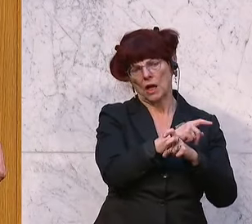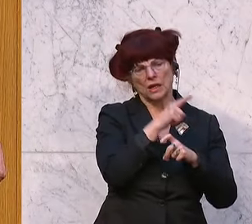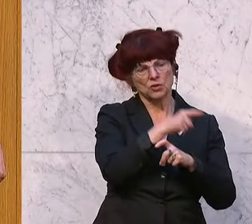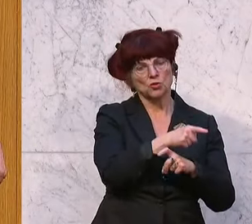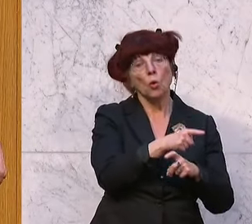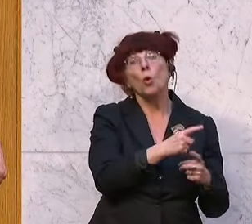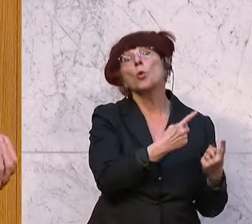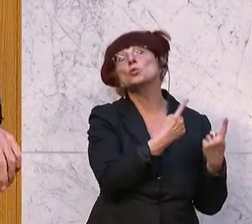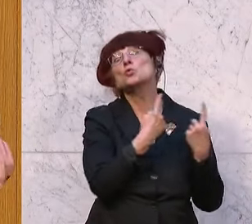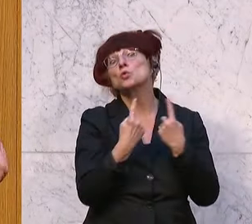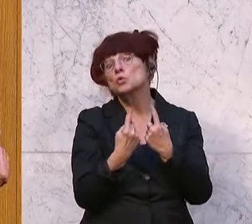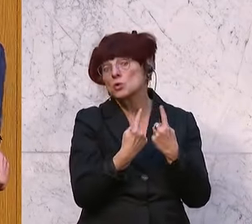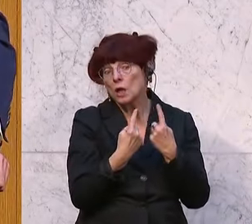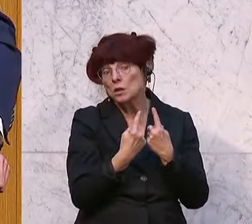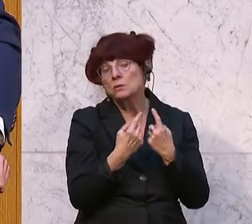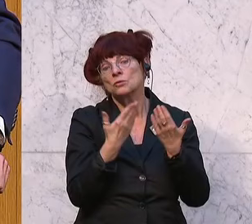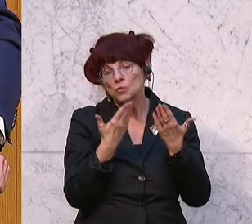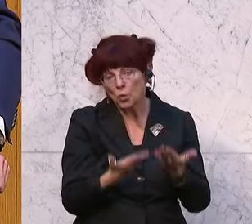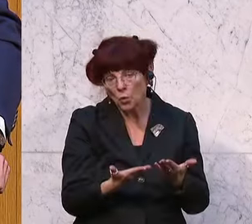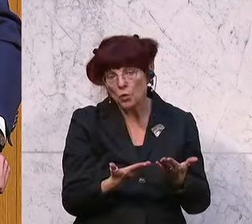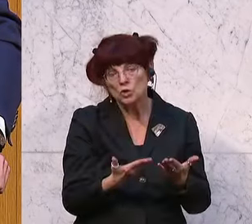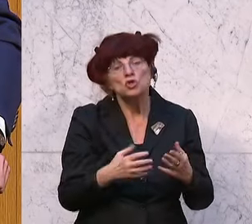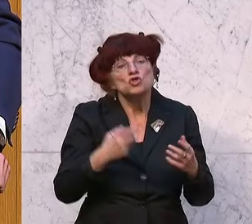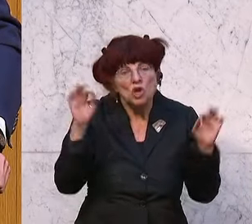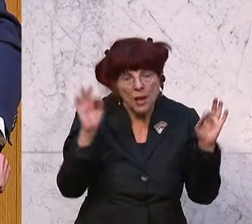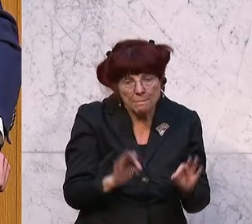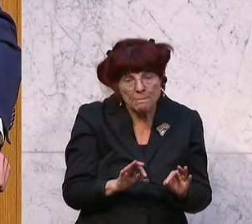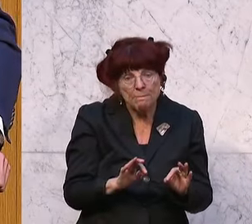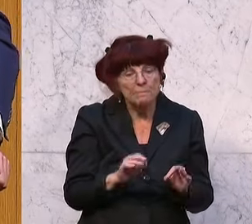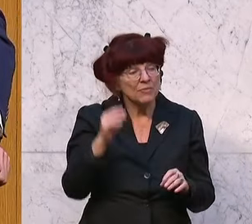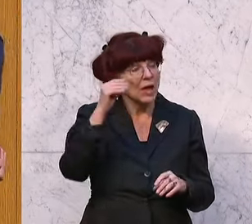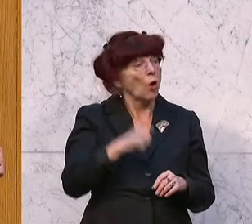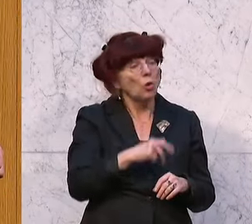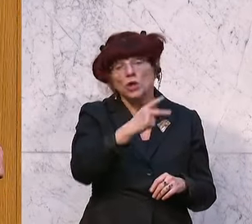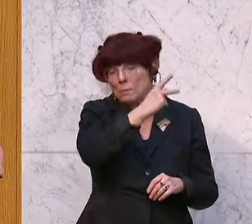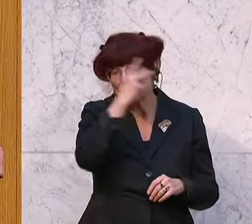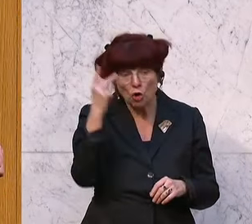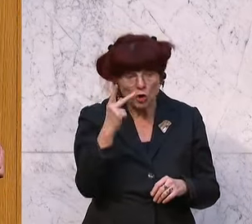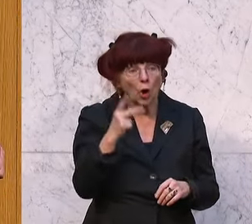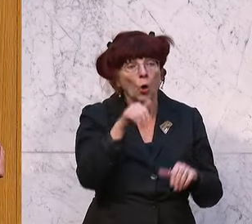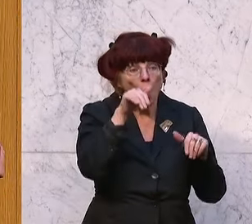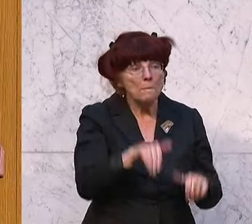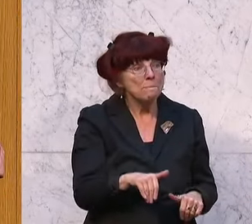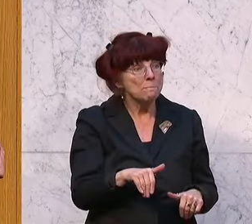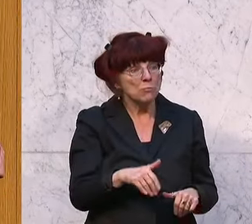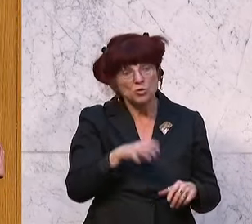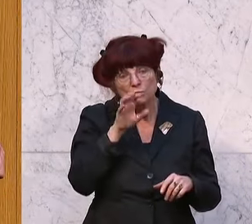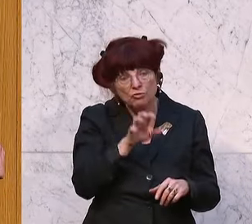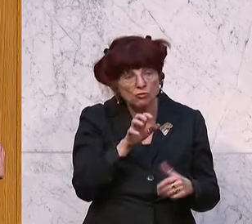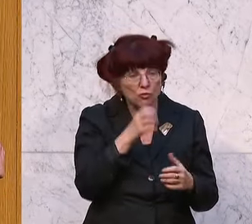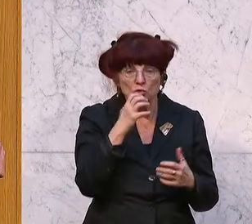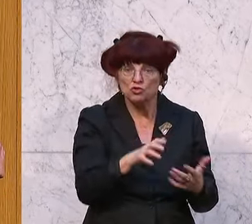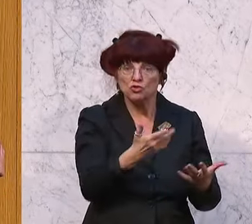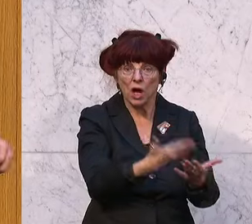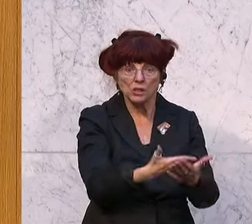Zustand gebracht. Und glauben Sie jetzt wirklich, dass die Bevölkerung, die das Opfer Ihres Pfusches ist und die jeden Tag unter Ihrer Politik